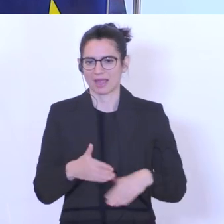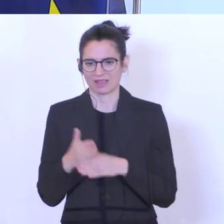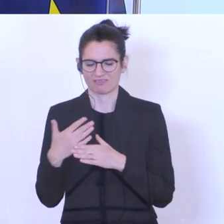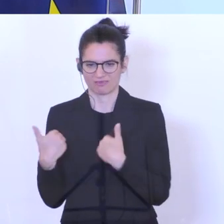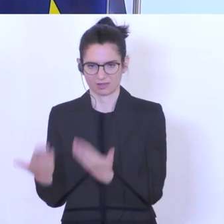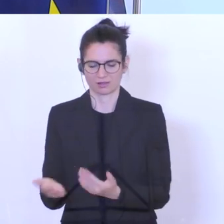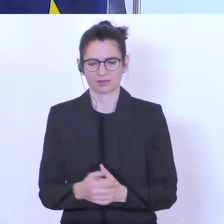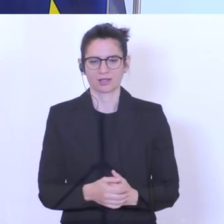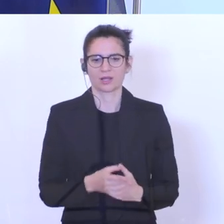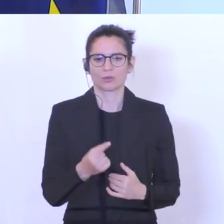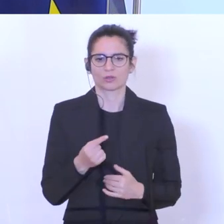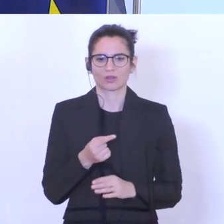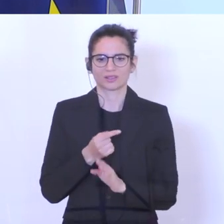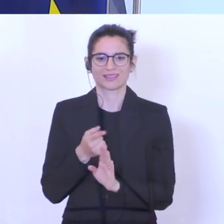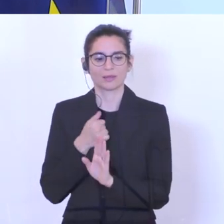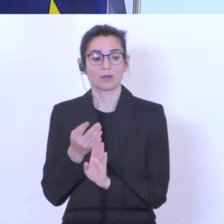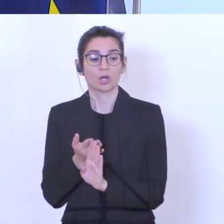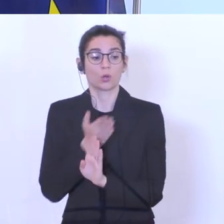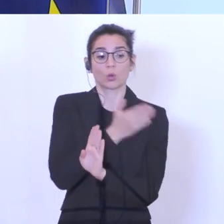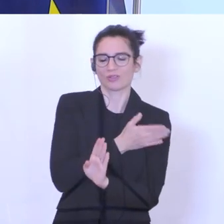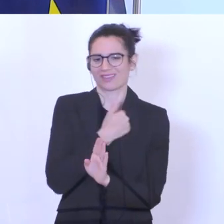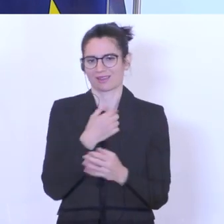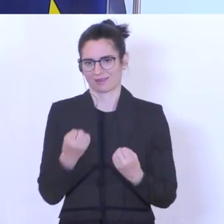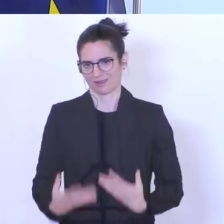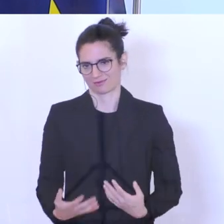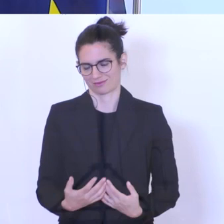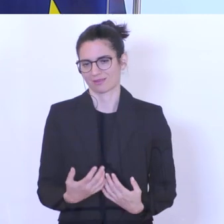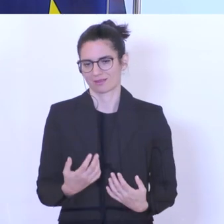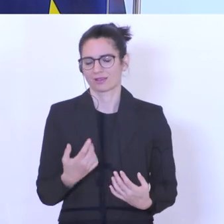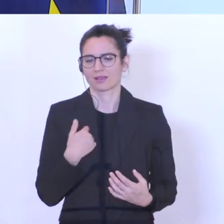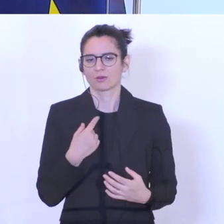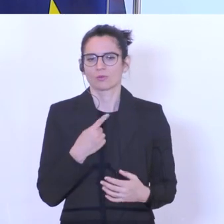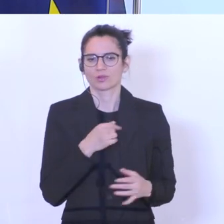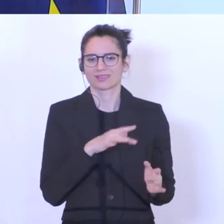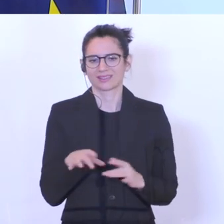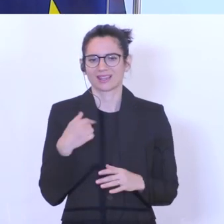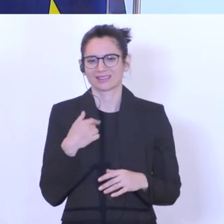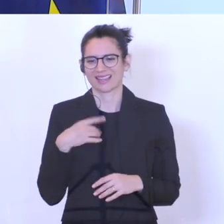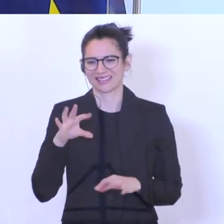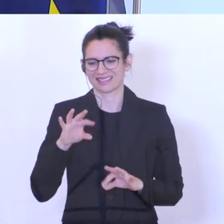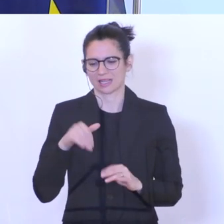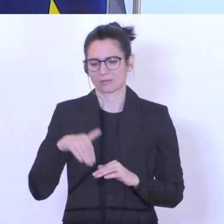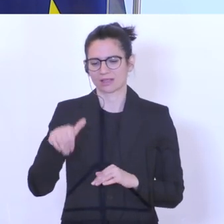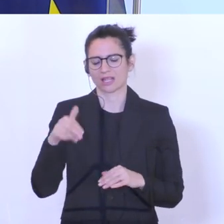Dementsprechend sind sozusagen die 10 Milliarden an Bewilligungssumme über mehrere Monate zu sehen.